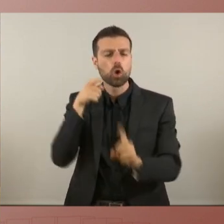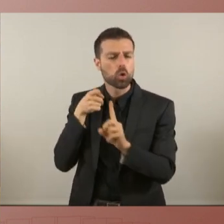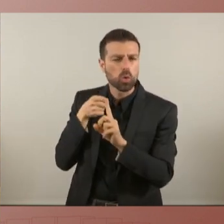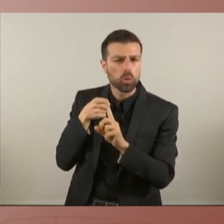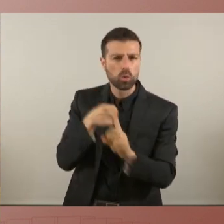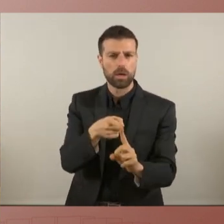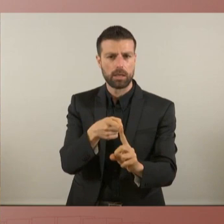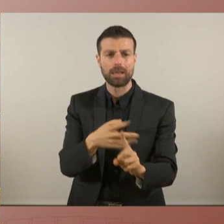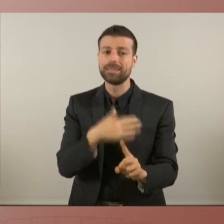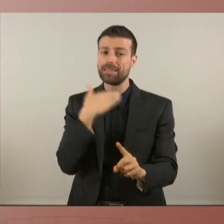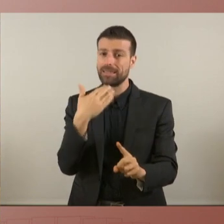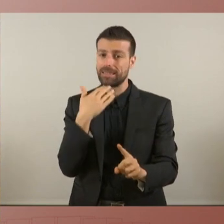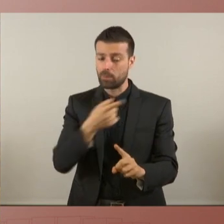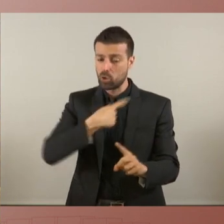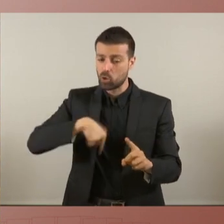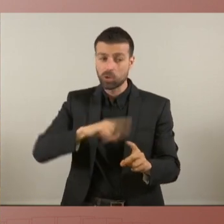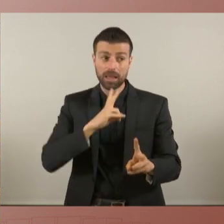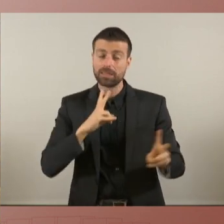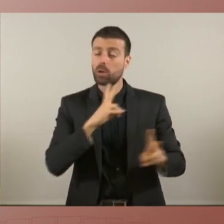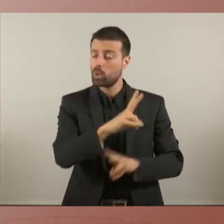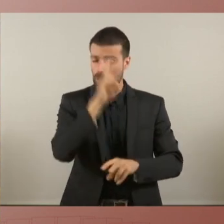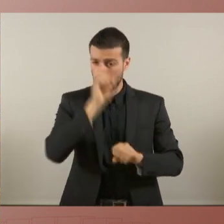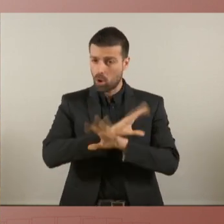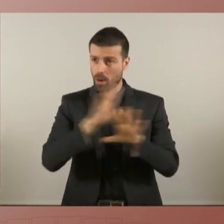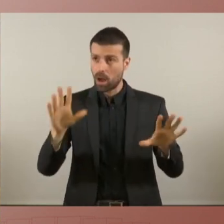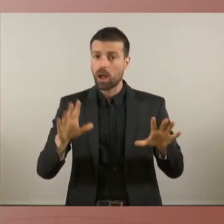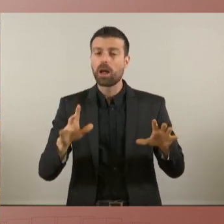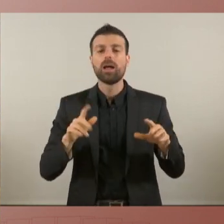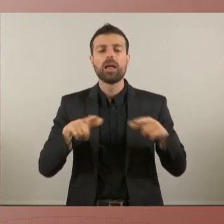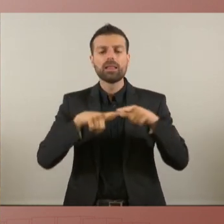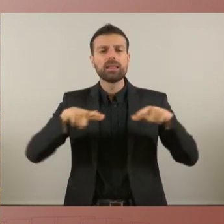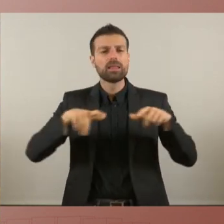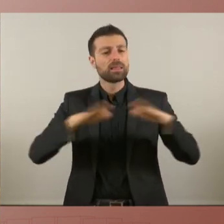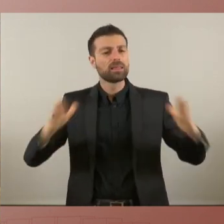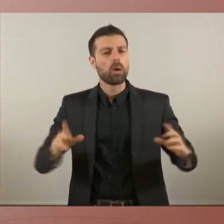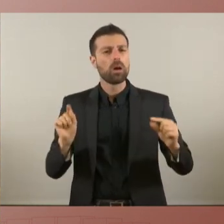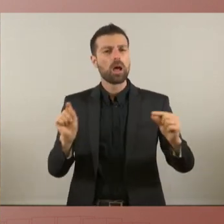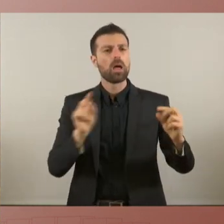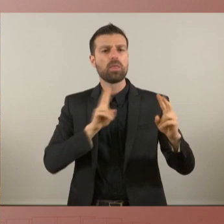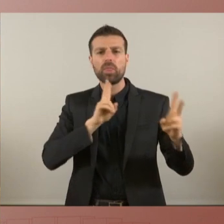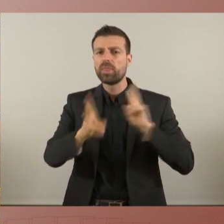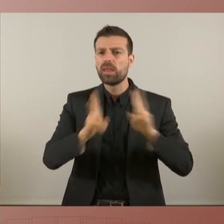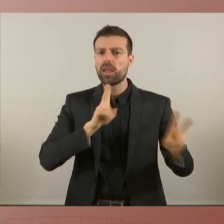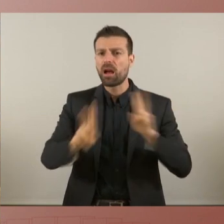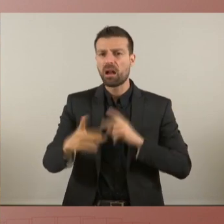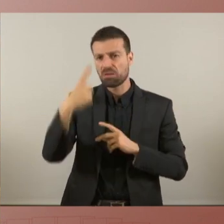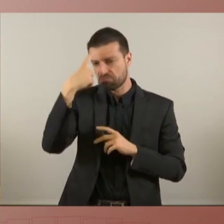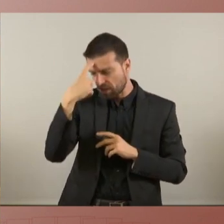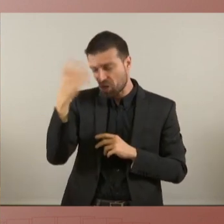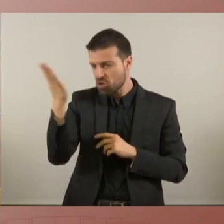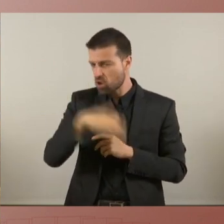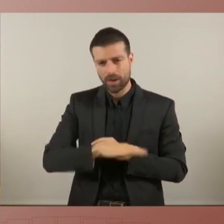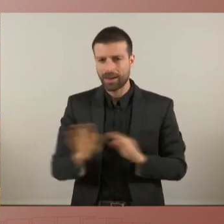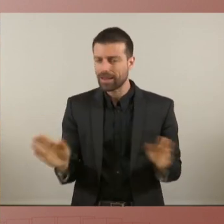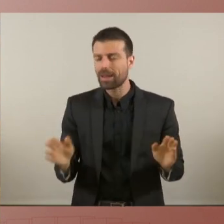nosaltres i li hem dit clarament no serem a la taula del diàleg nosaltres no hi creiem pensem que aquesta és una una aposta que